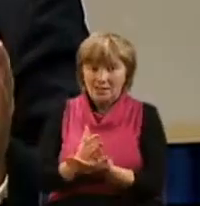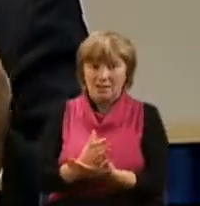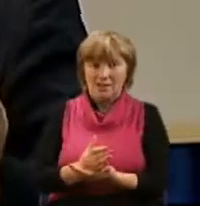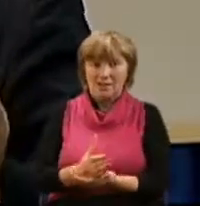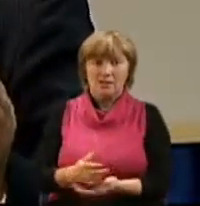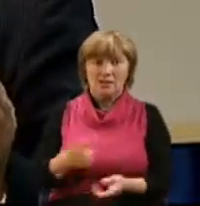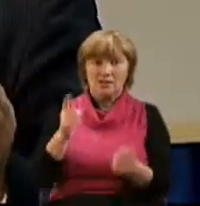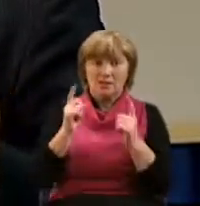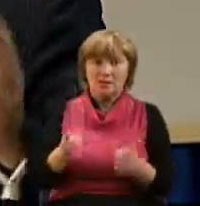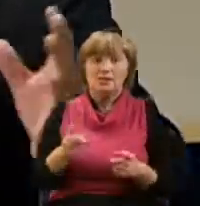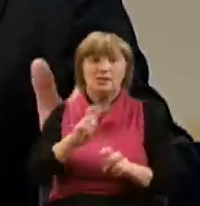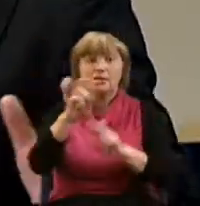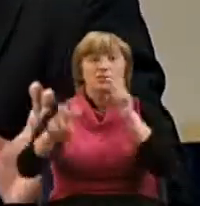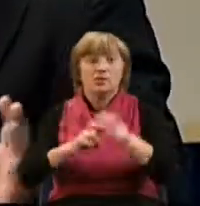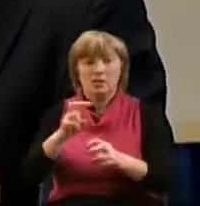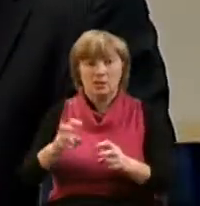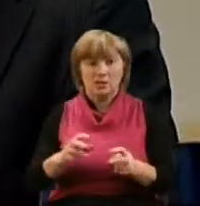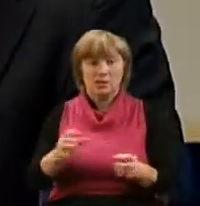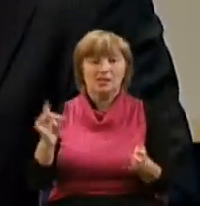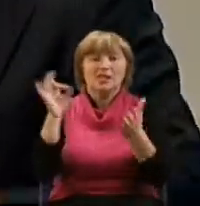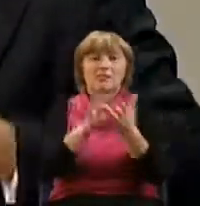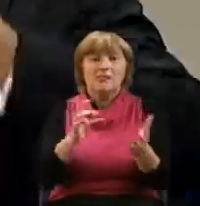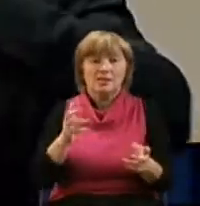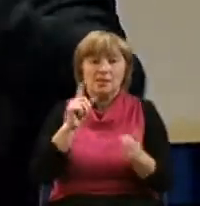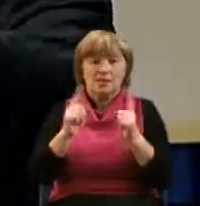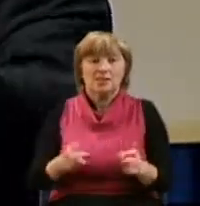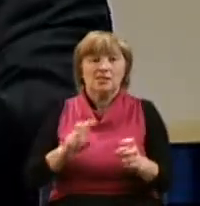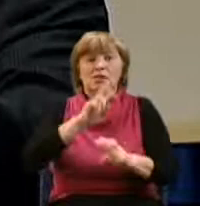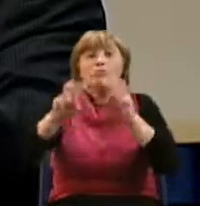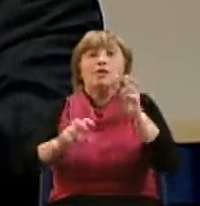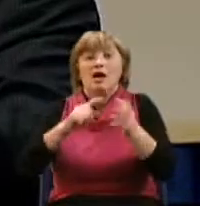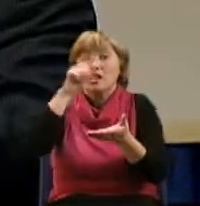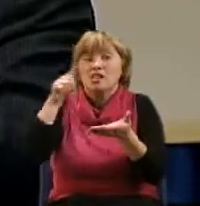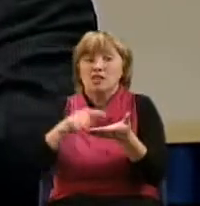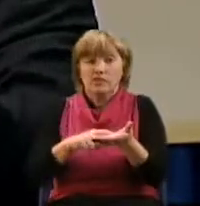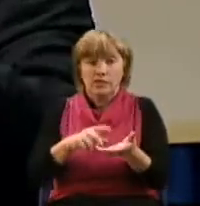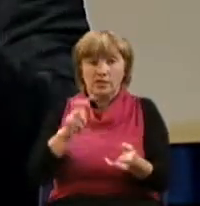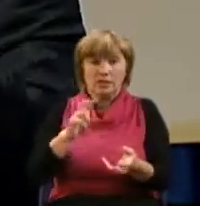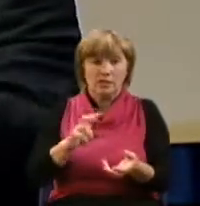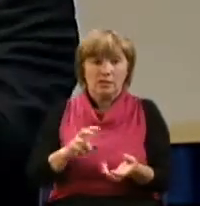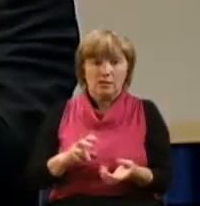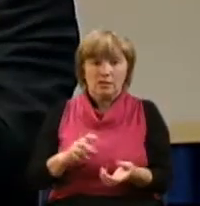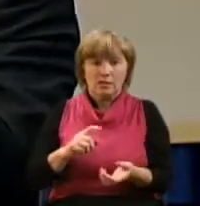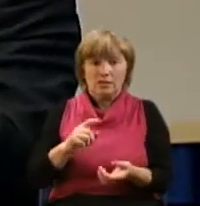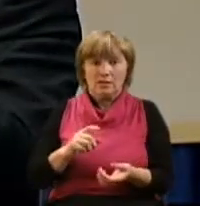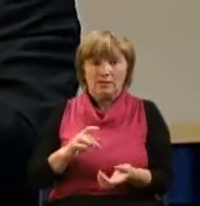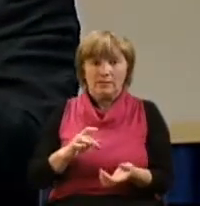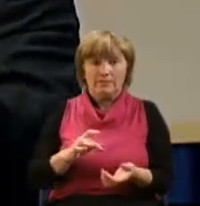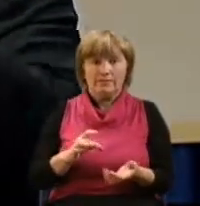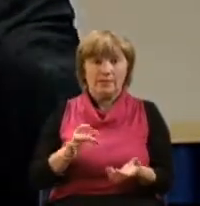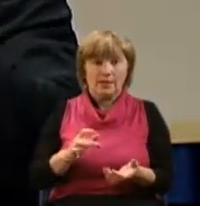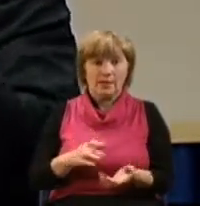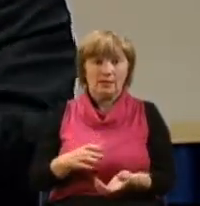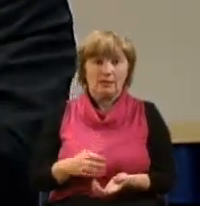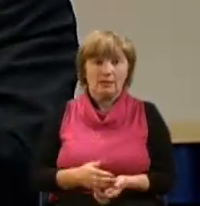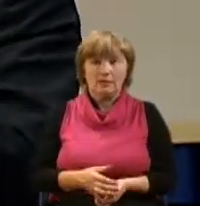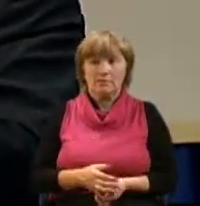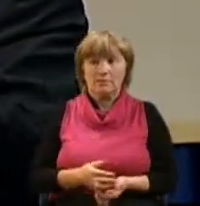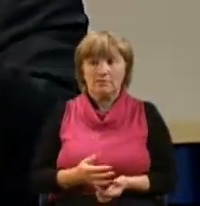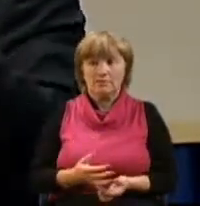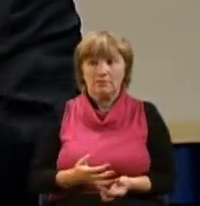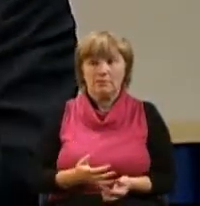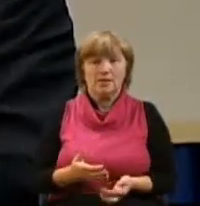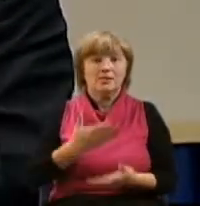жаждущего истины, стремящегося к истины, спрашивающего Иисуса. И Иисус работал с Петром